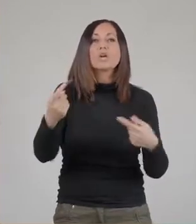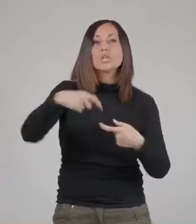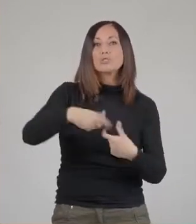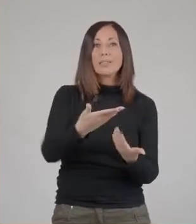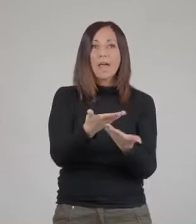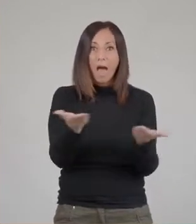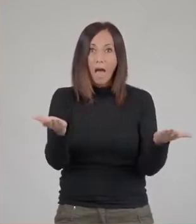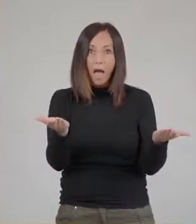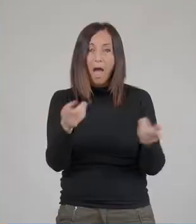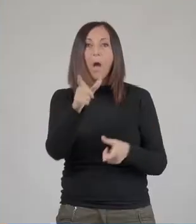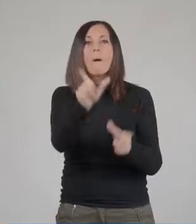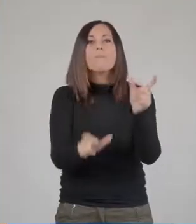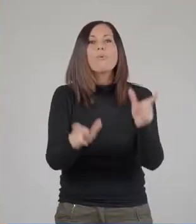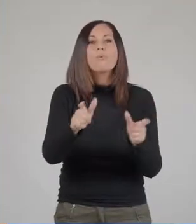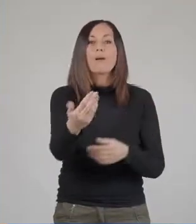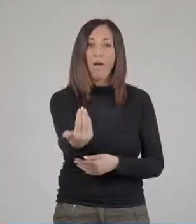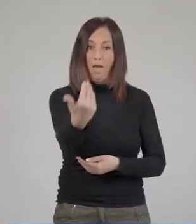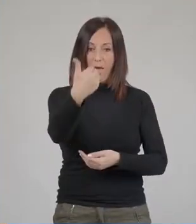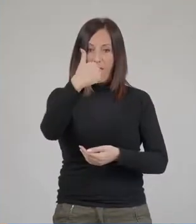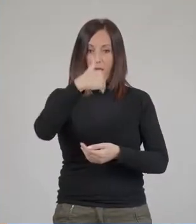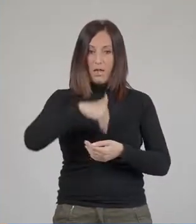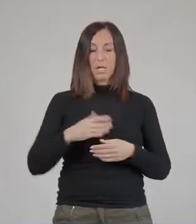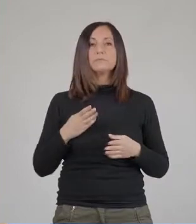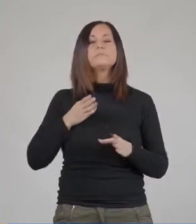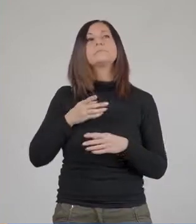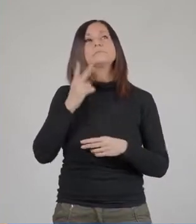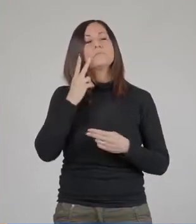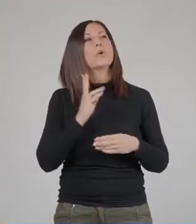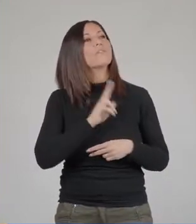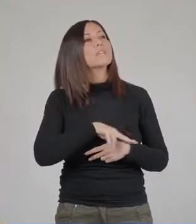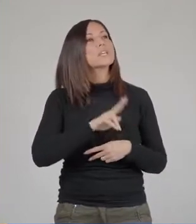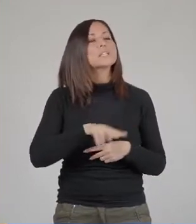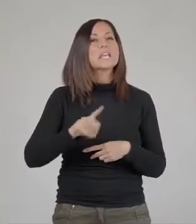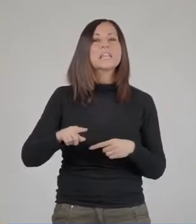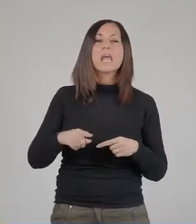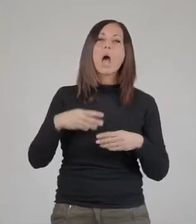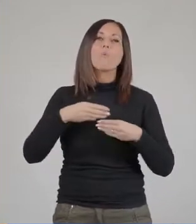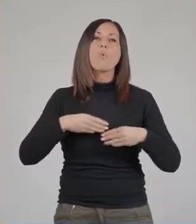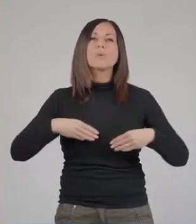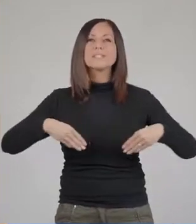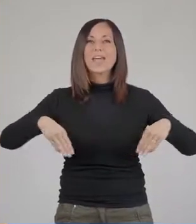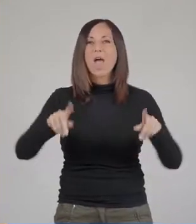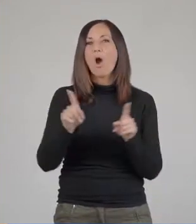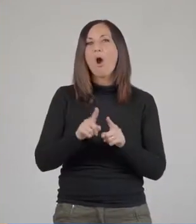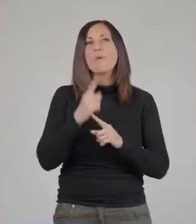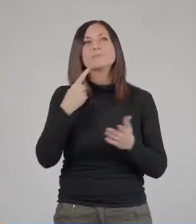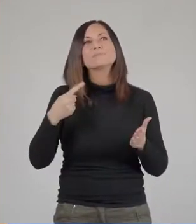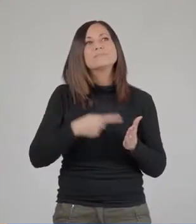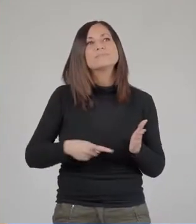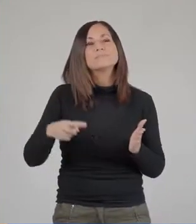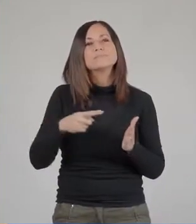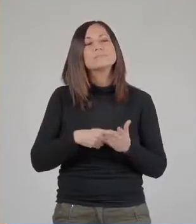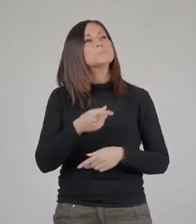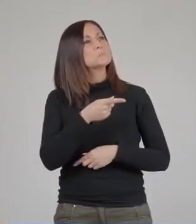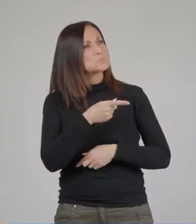pubblico e società. Quindi il pubblico del museo diventa non soltanto la persona che viene a visitare il museo e in qualche modo